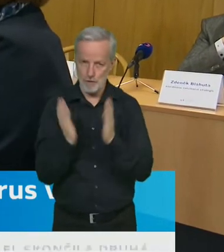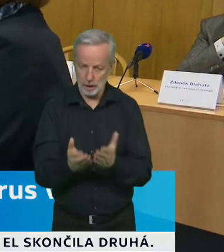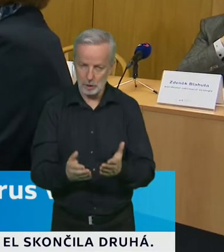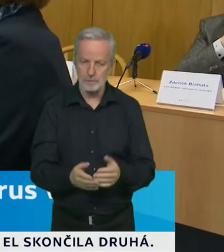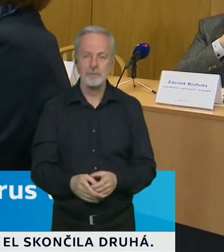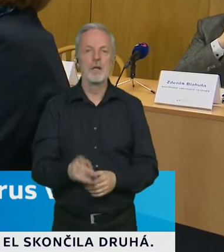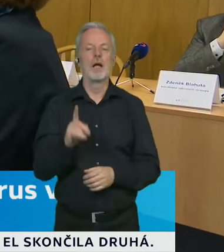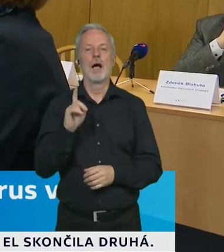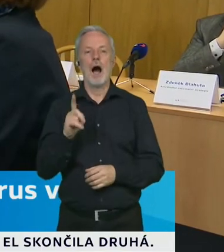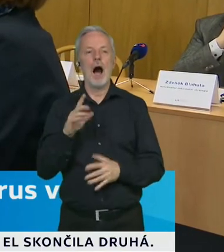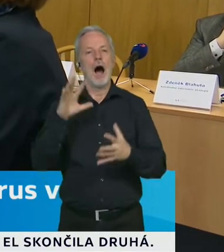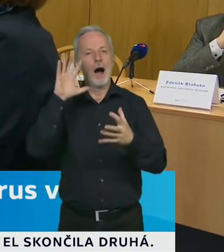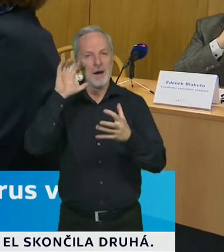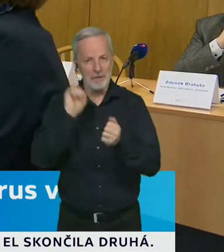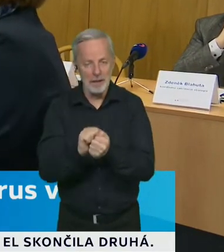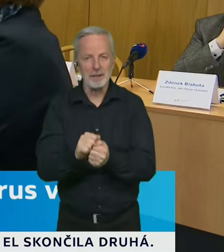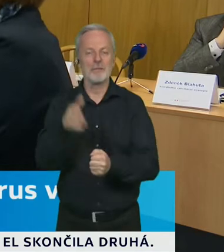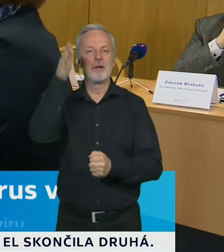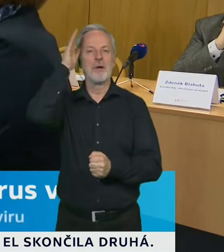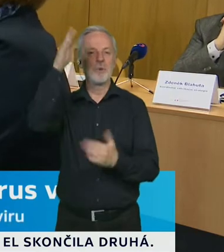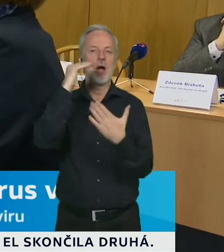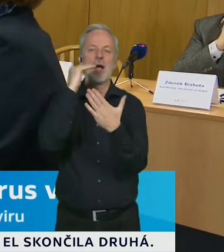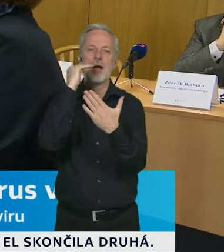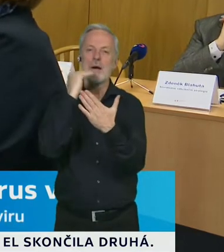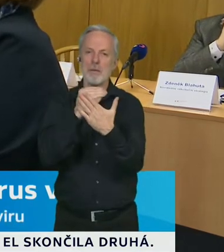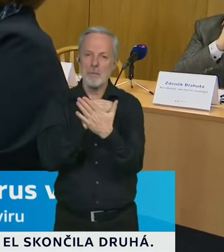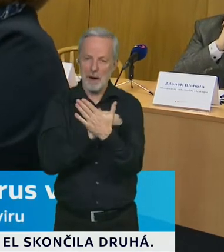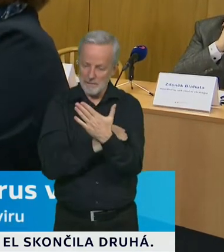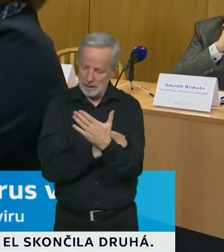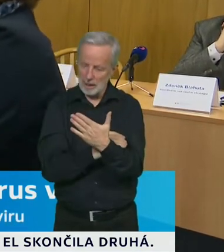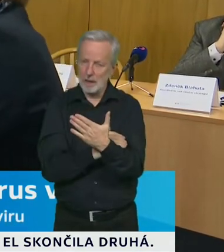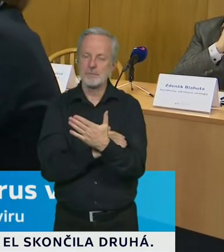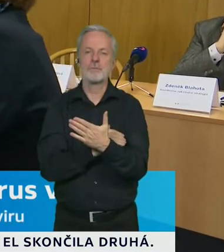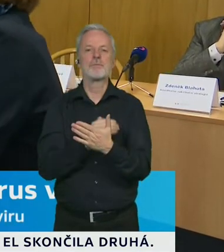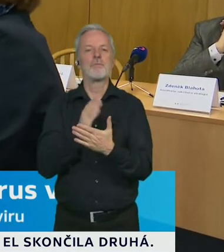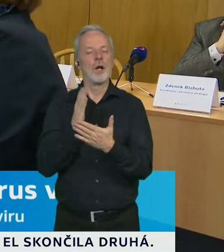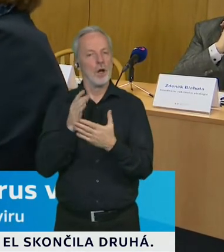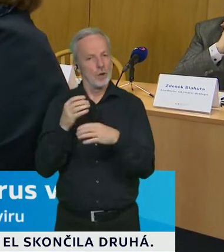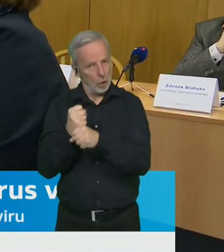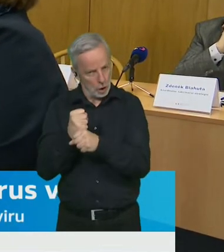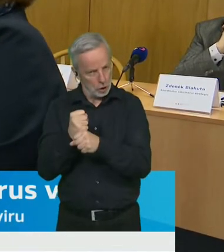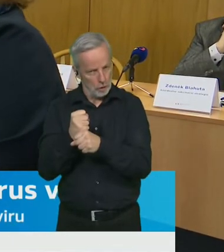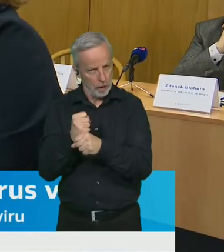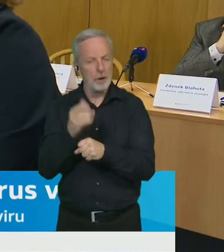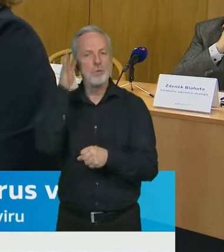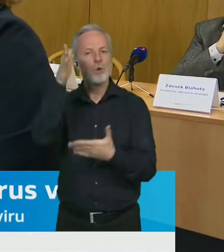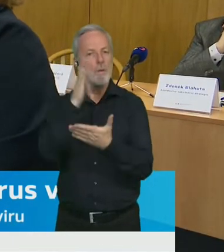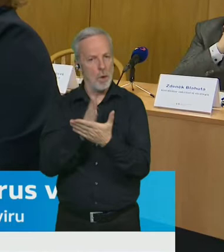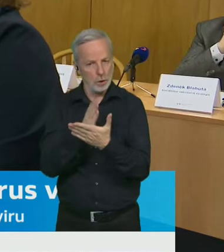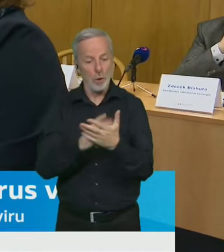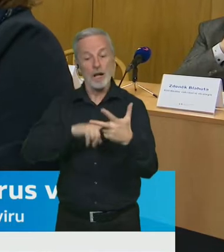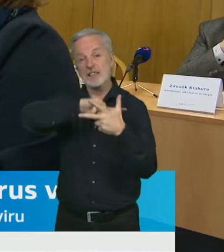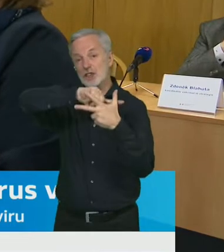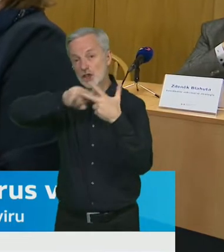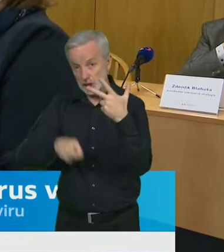pravidla budeme, využijeme antigenní testování a budeme dodržovat ty tři základní